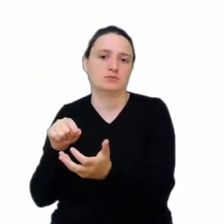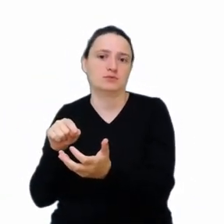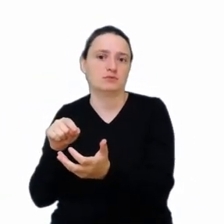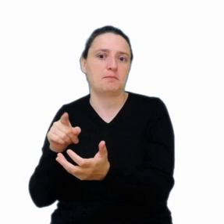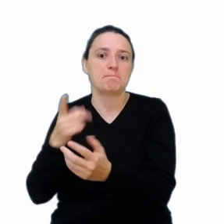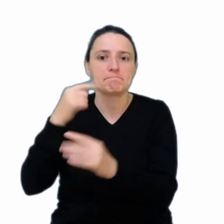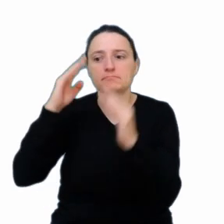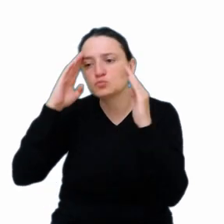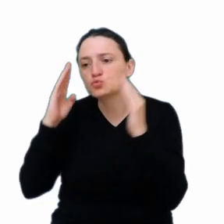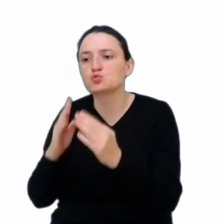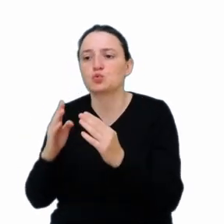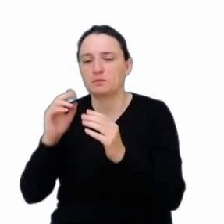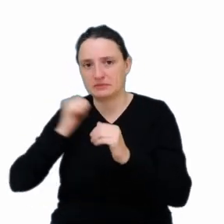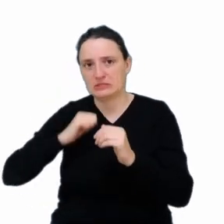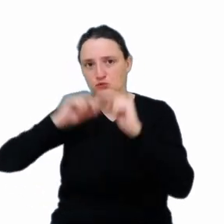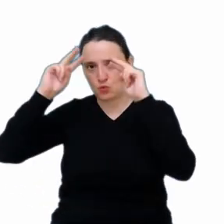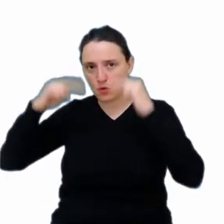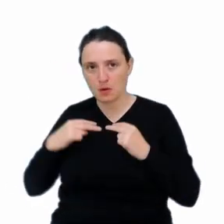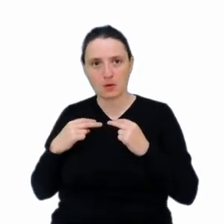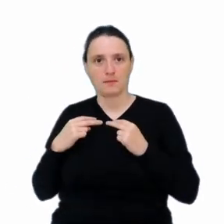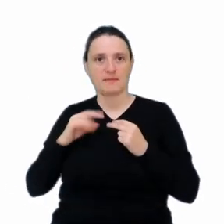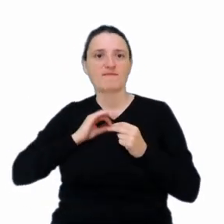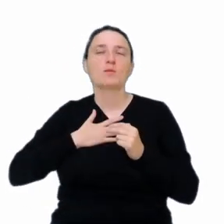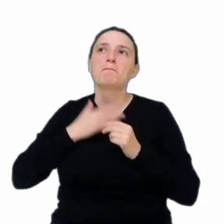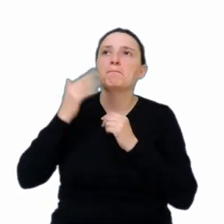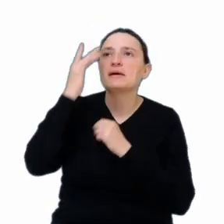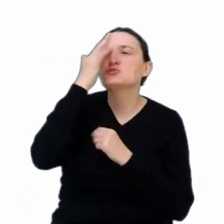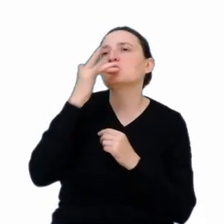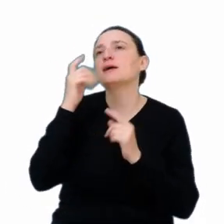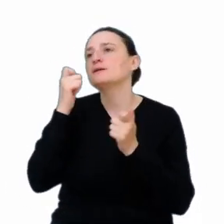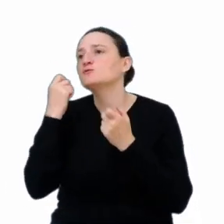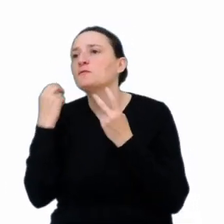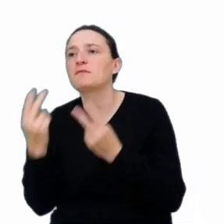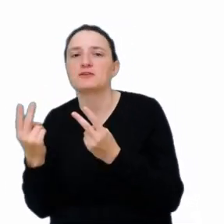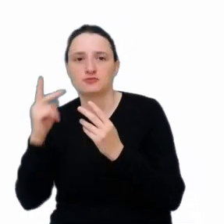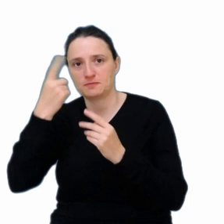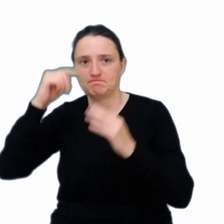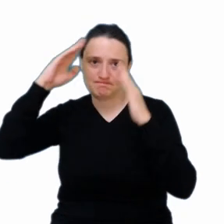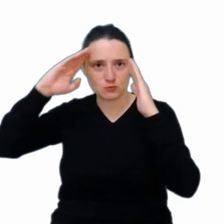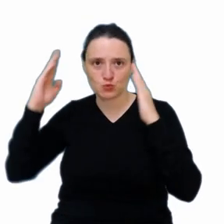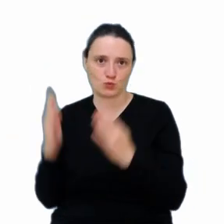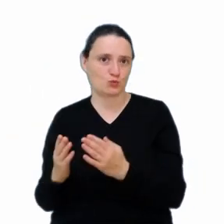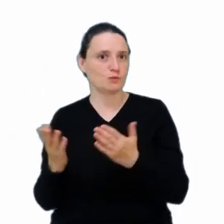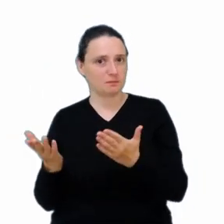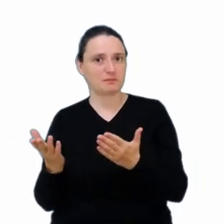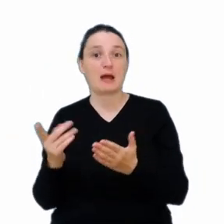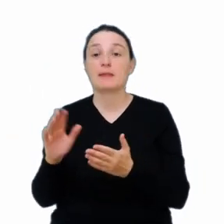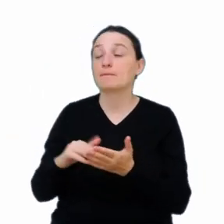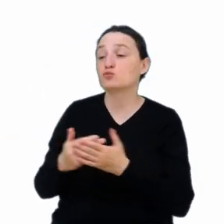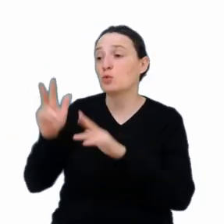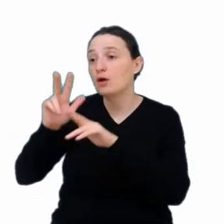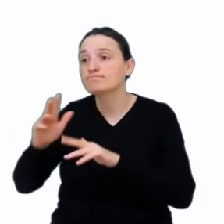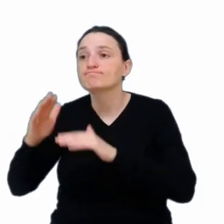skupiamy się na sobie samym, na własnych marzeniach, na tym, co jest dla nas najważniejsze, na bliskich, na miłości,